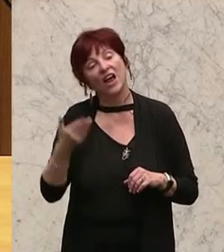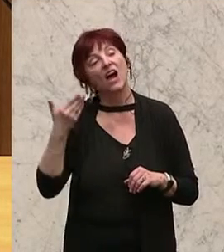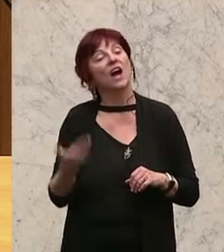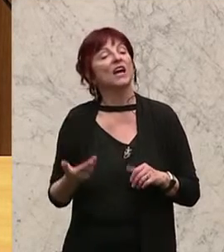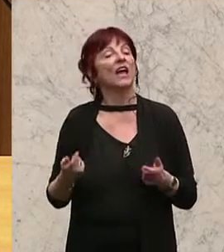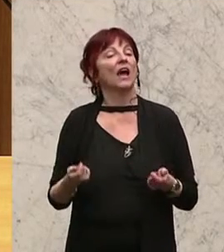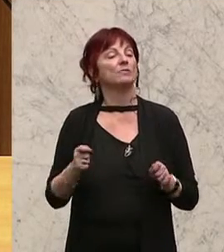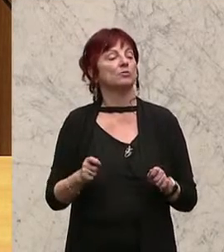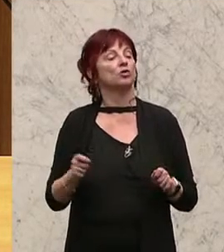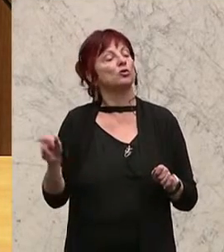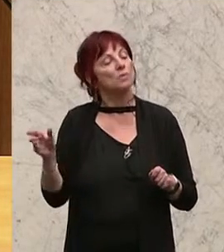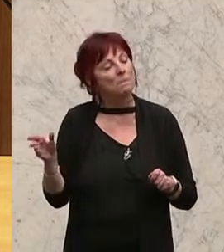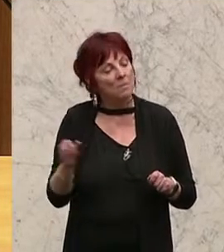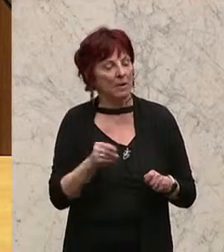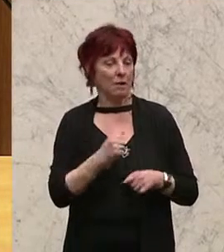mitgewirkt haben. Vielen Dank.